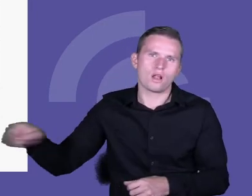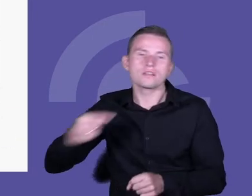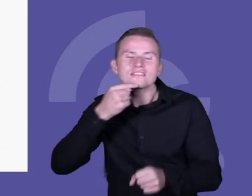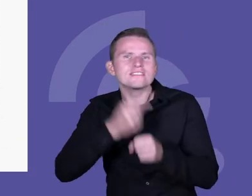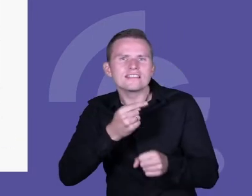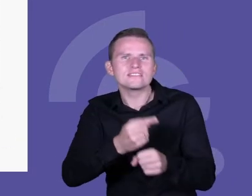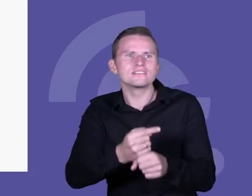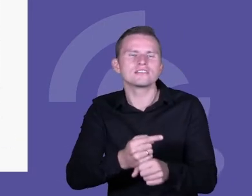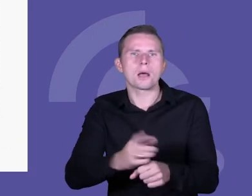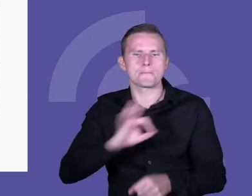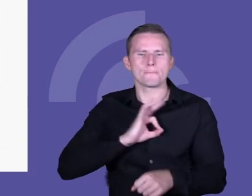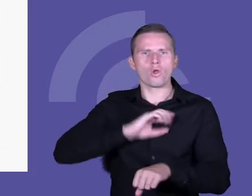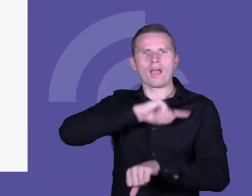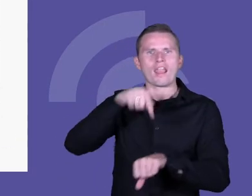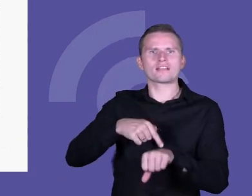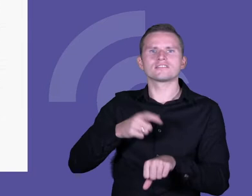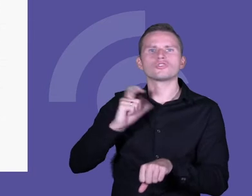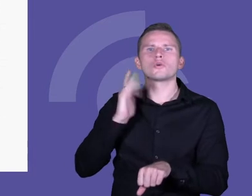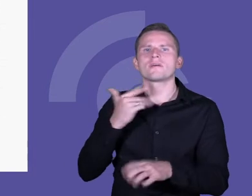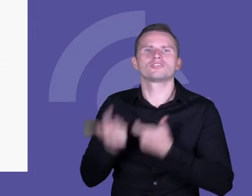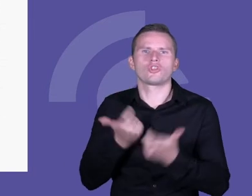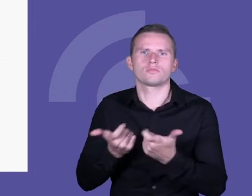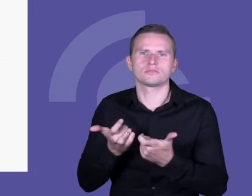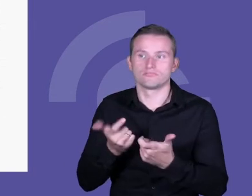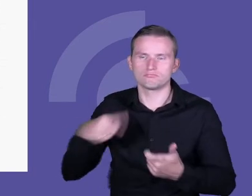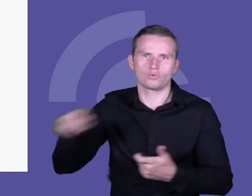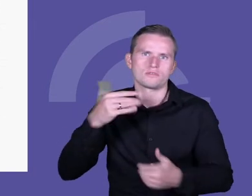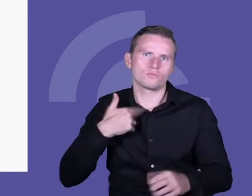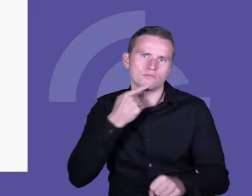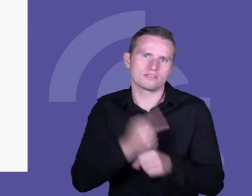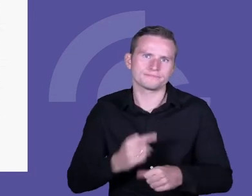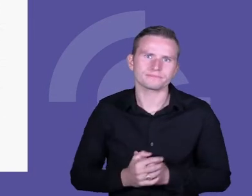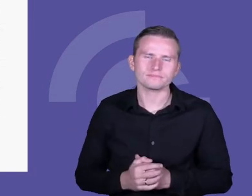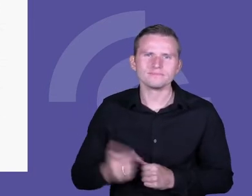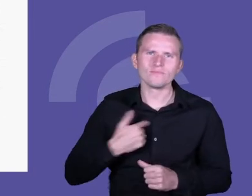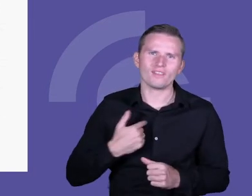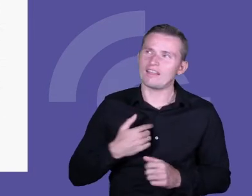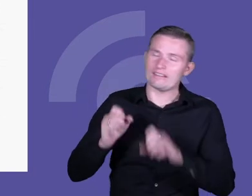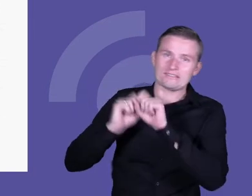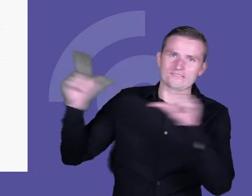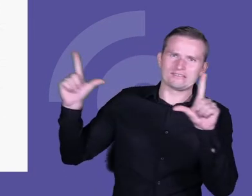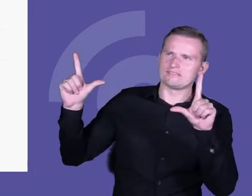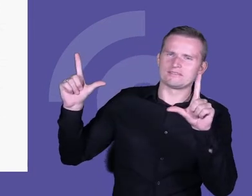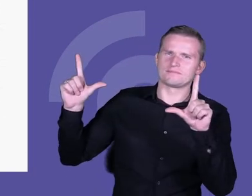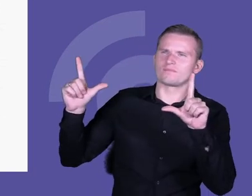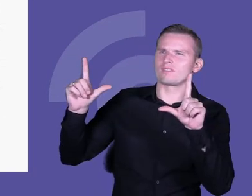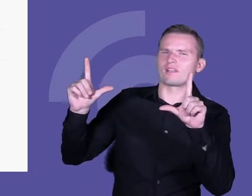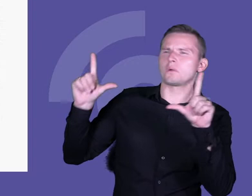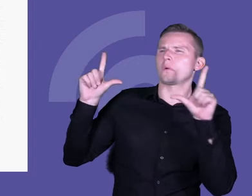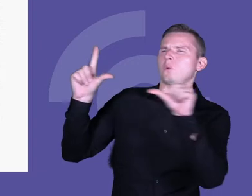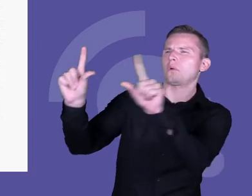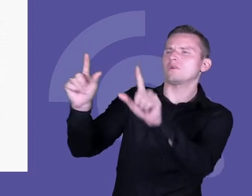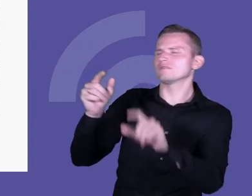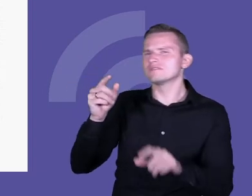robić na swoich lekcjach. Ja dobrze nie widzę tego slajdu, on jest dosyć oddalony. Mam nadzieję, że Państwo mają możliwość